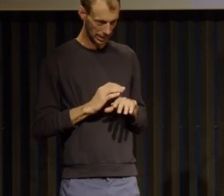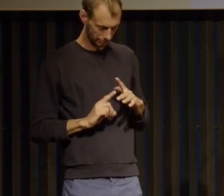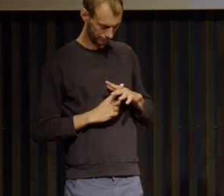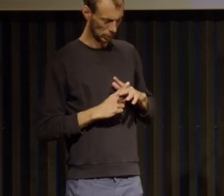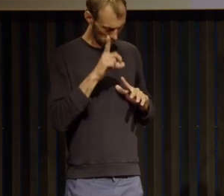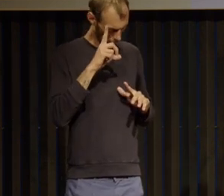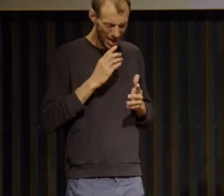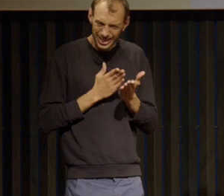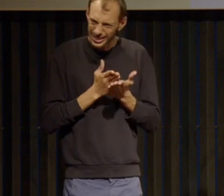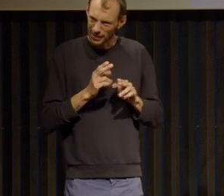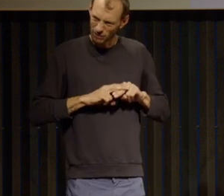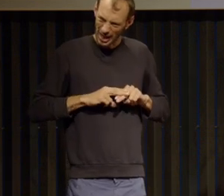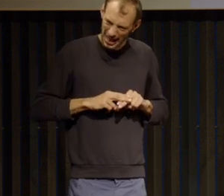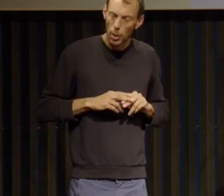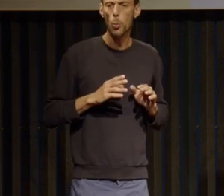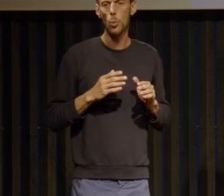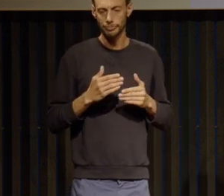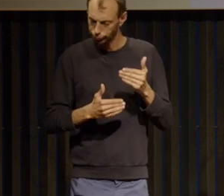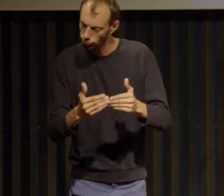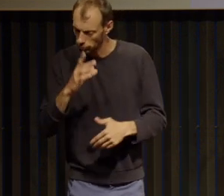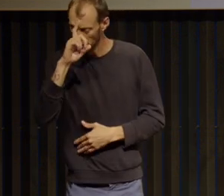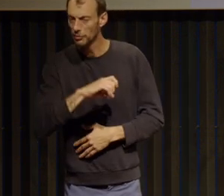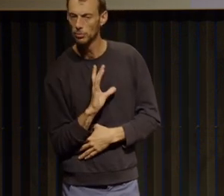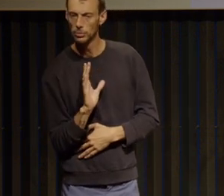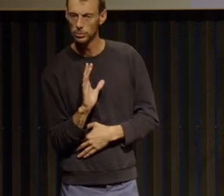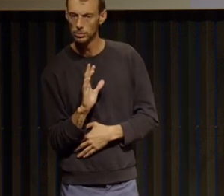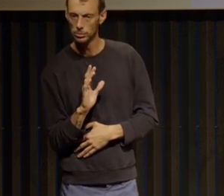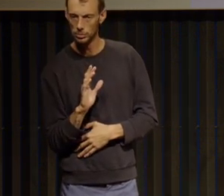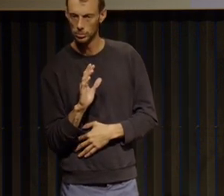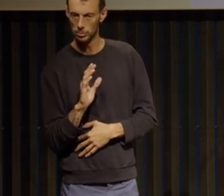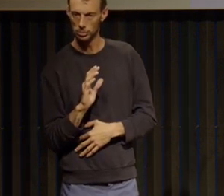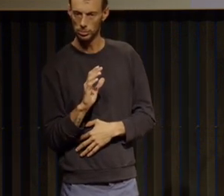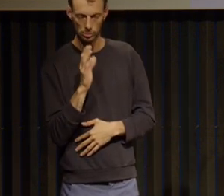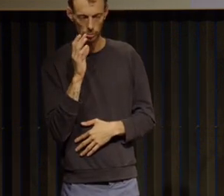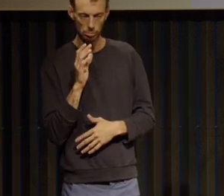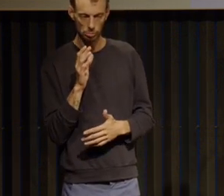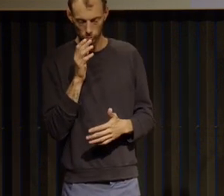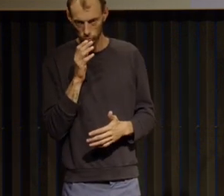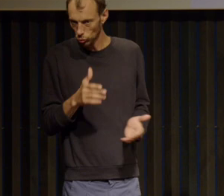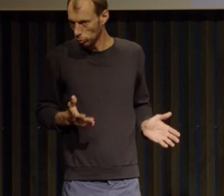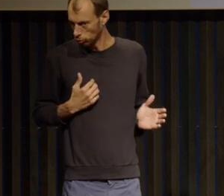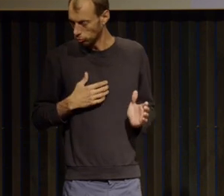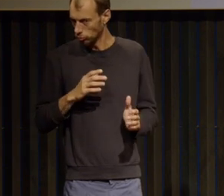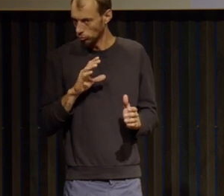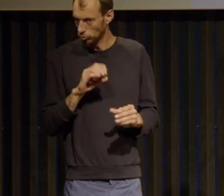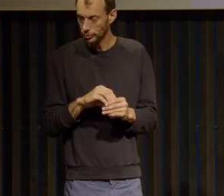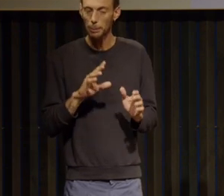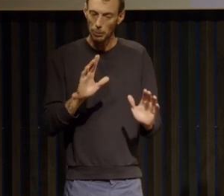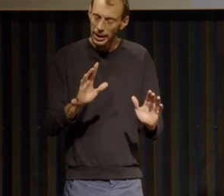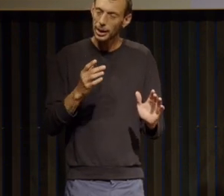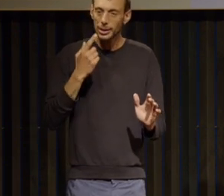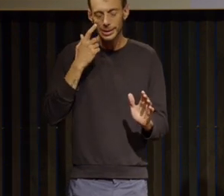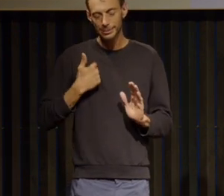compliqué d'avancer donc il y a quand même ce travail-là qui est fait moi je considérais que mon rôle dans ce livre n'était pas